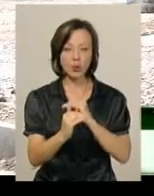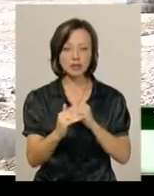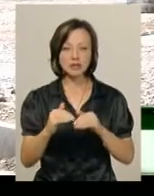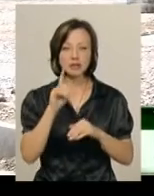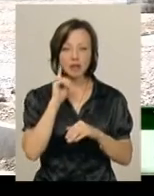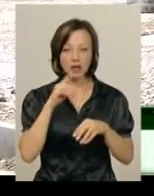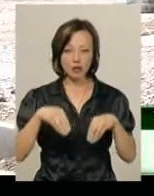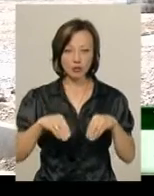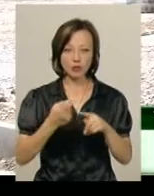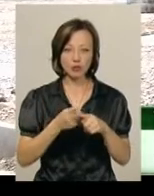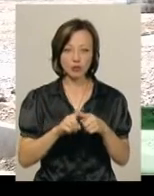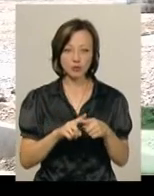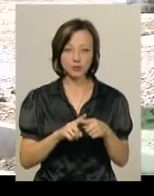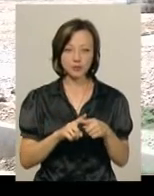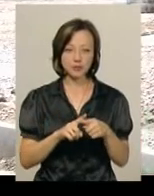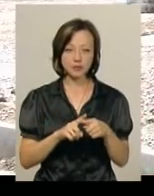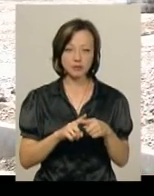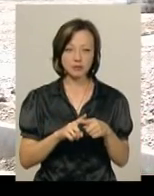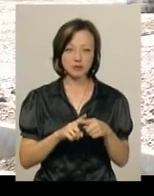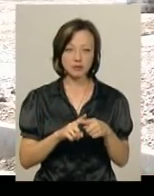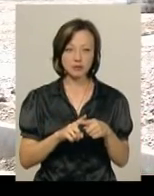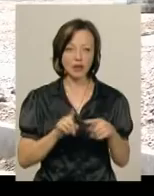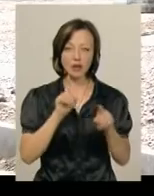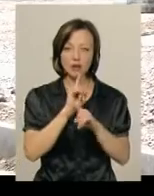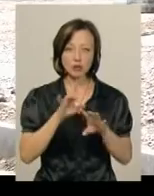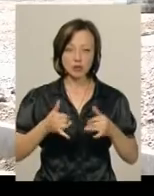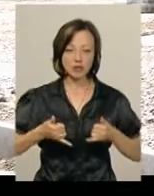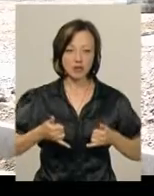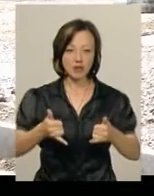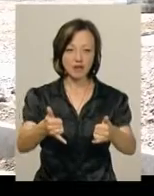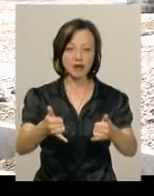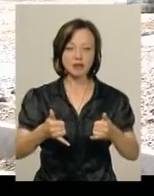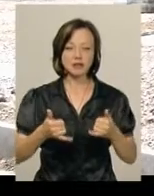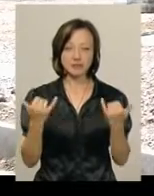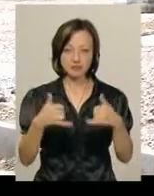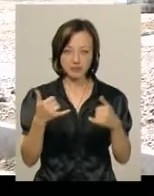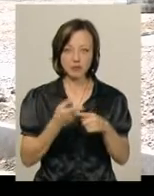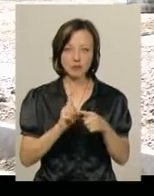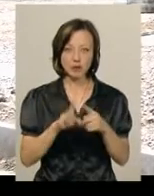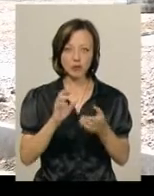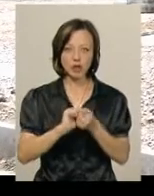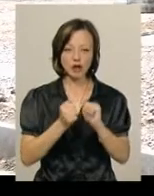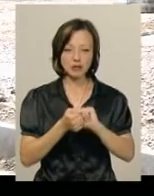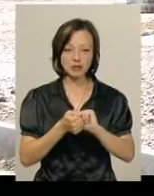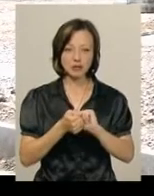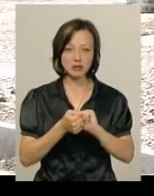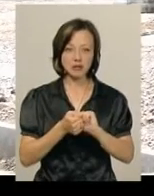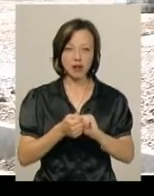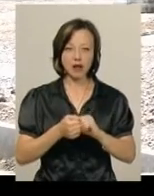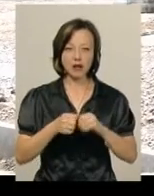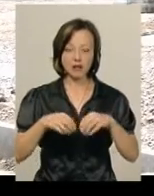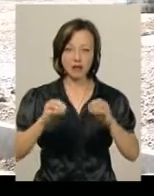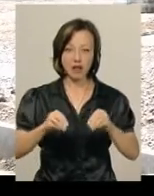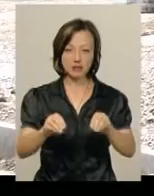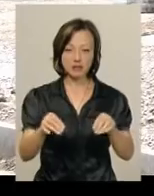зеленого. Тому не буде заливатися асфальтом, це буде гранітний насип